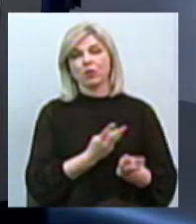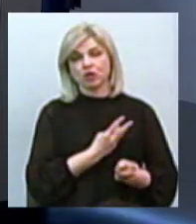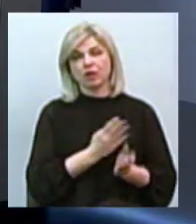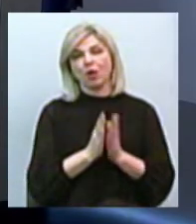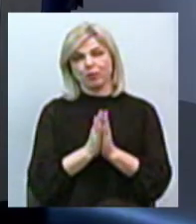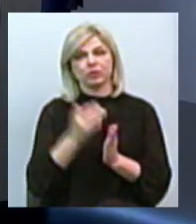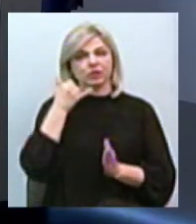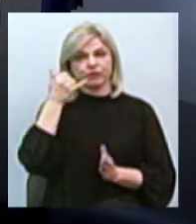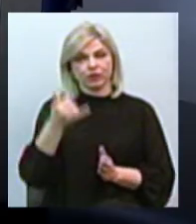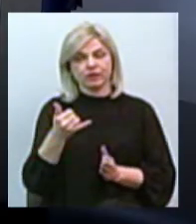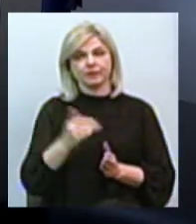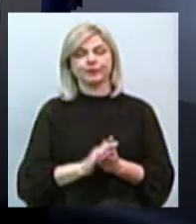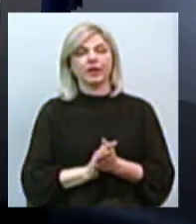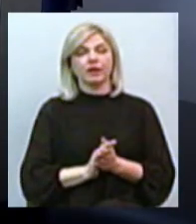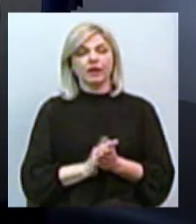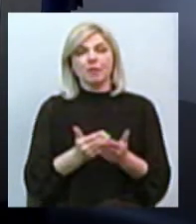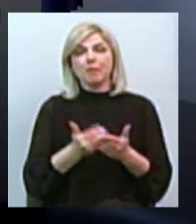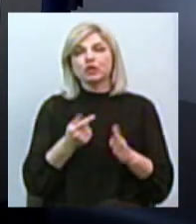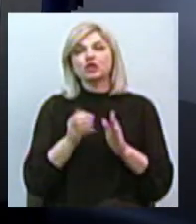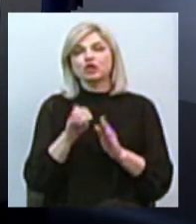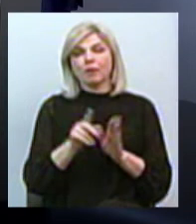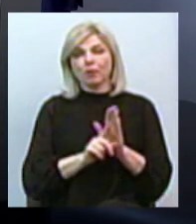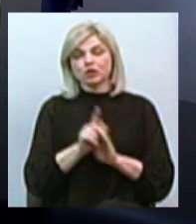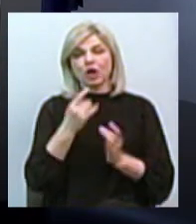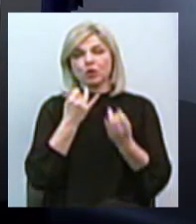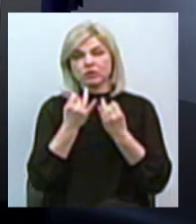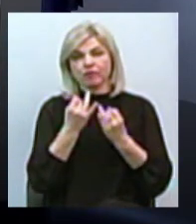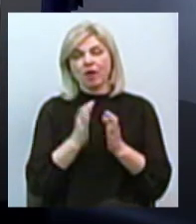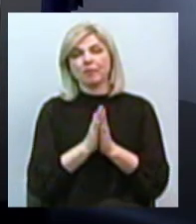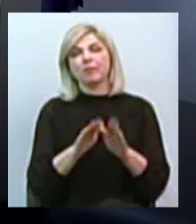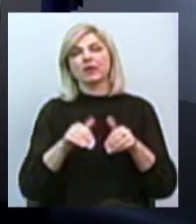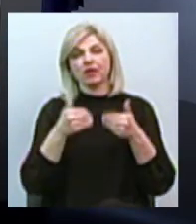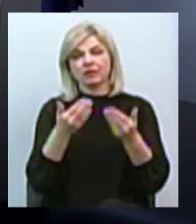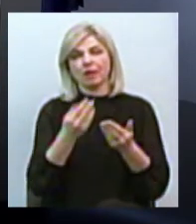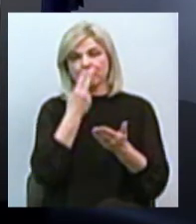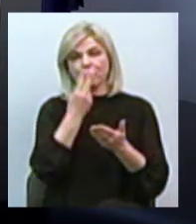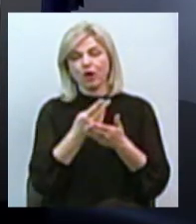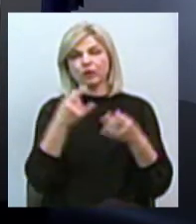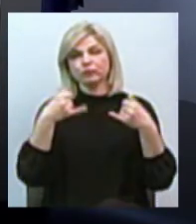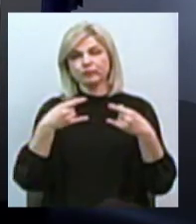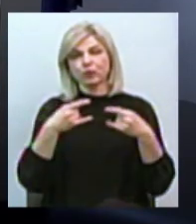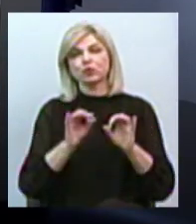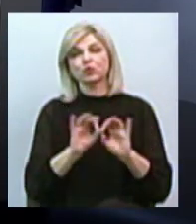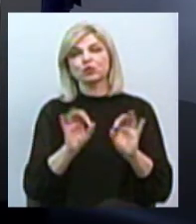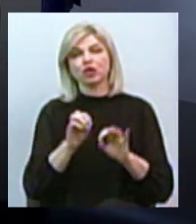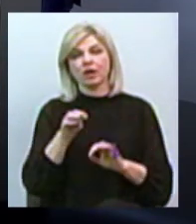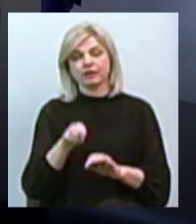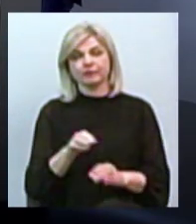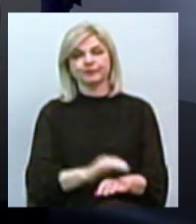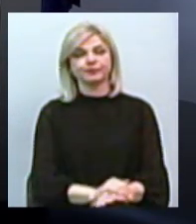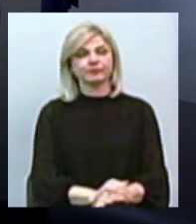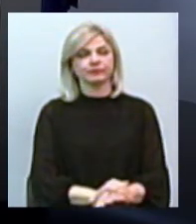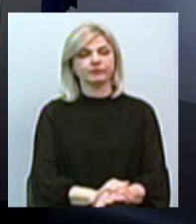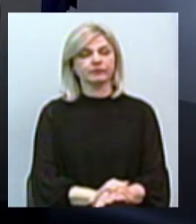і перш ніж почати розмову, я пропоную переглянути відеосюжет наших колег зі служби новин Олександра Грейся та Ігоря